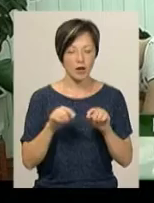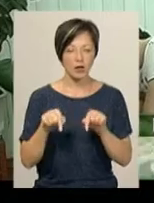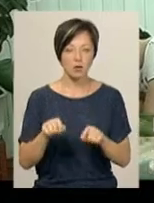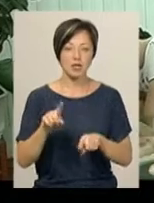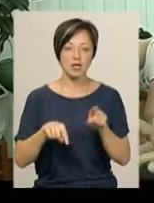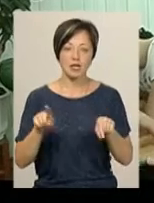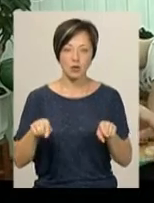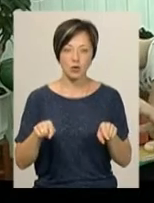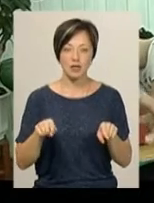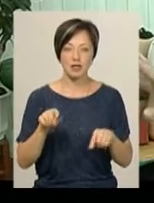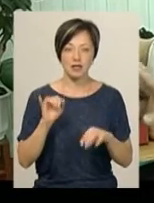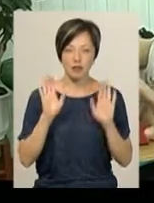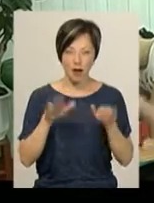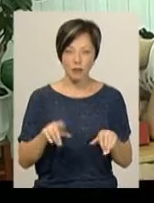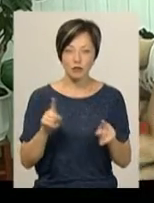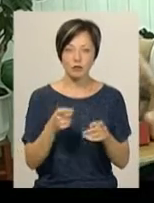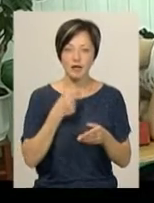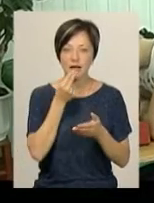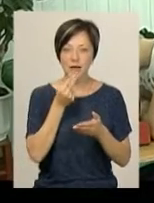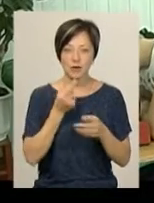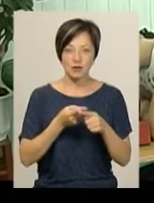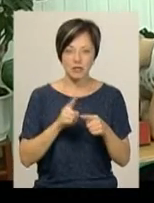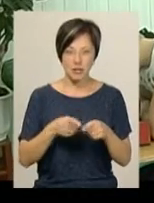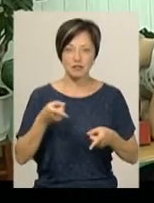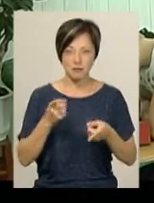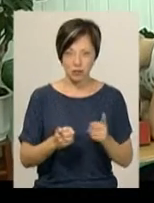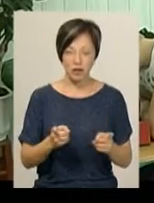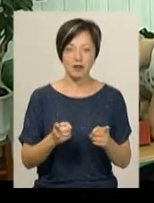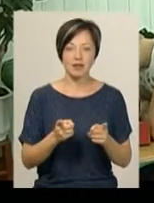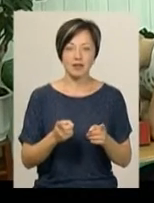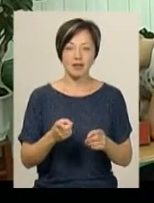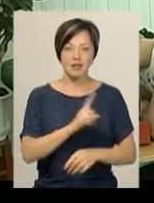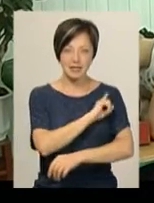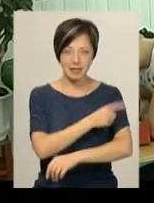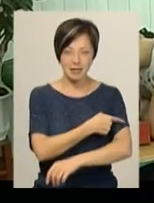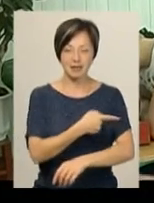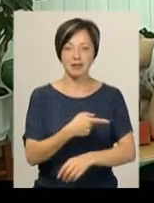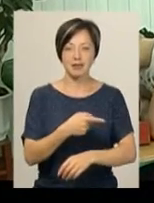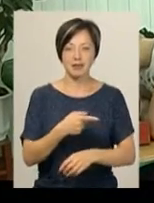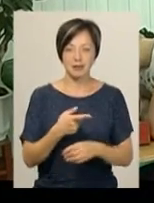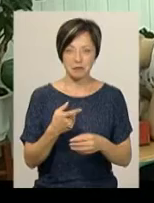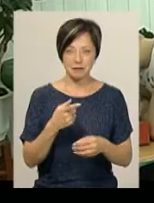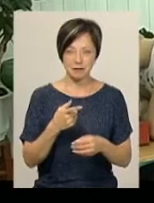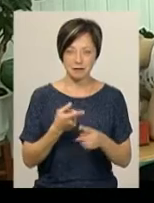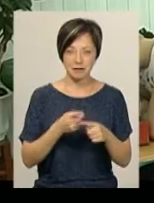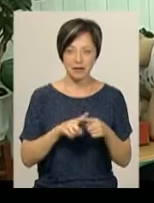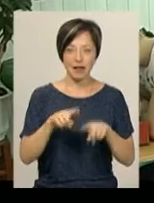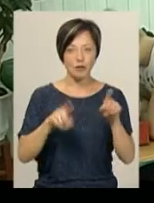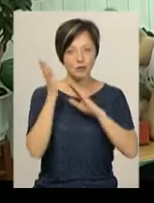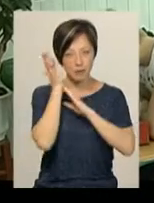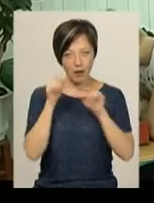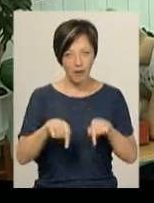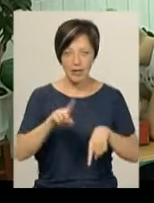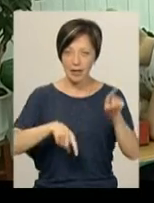тут іноді навіть. І що ми їмо тут це, звичайно, відкріплюємо свої сили. І навіть дехто і спав,